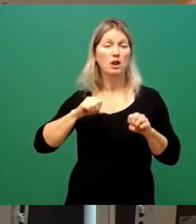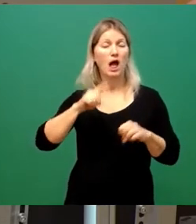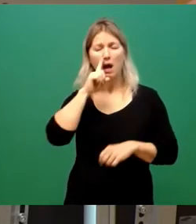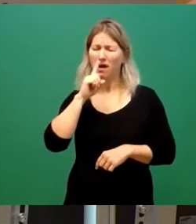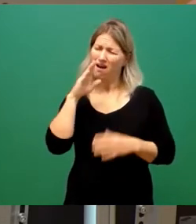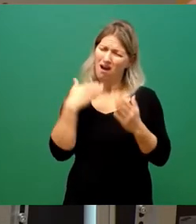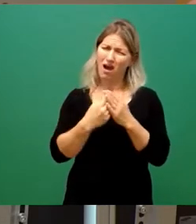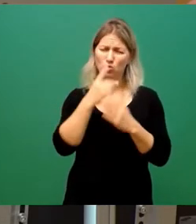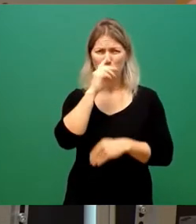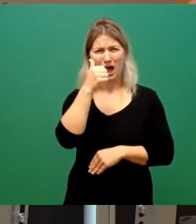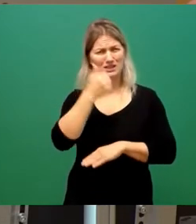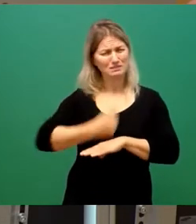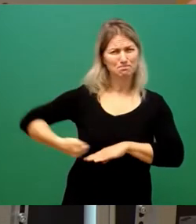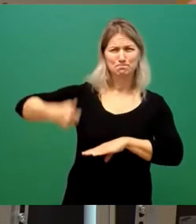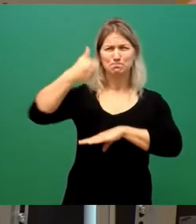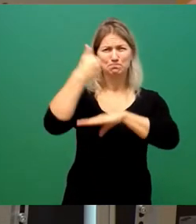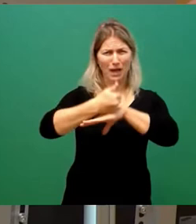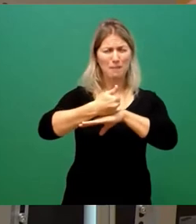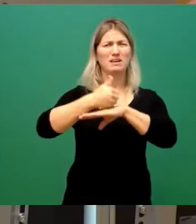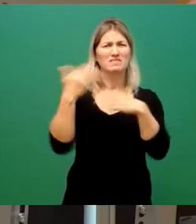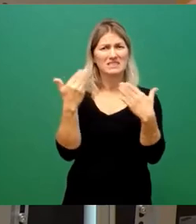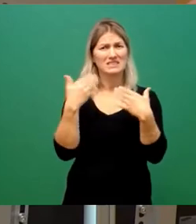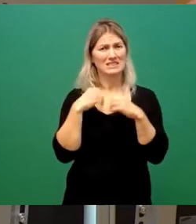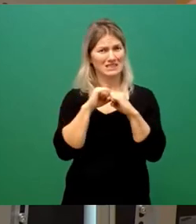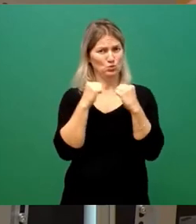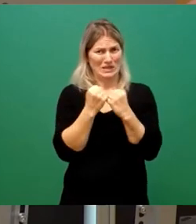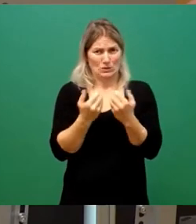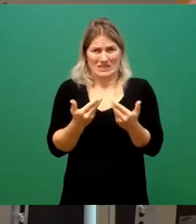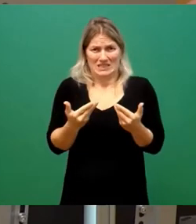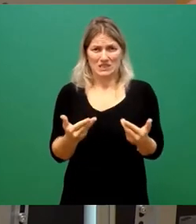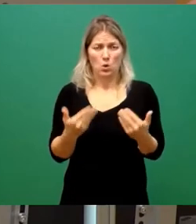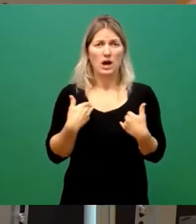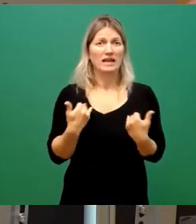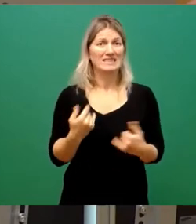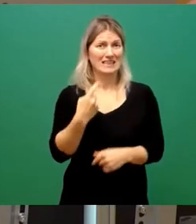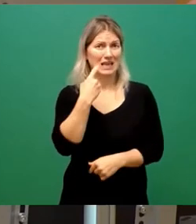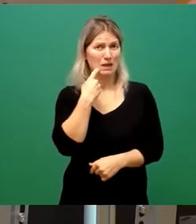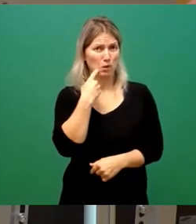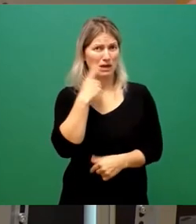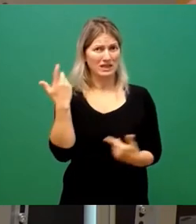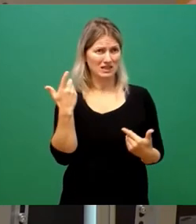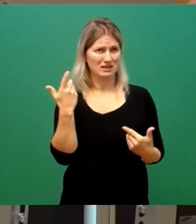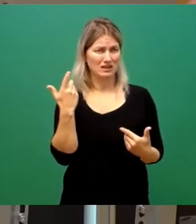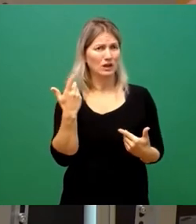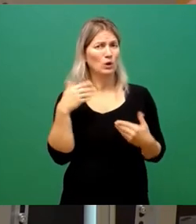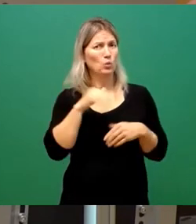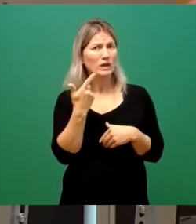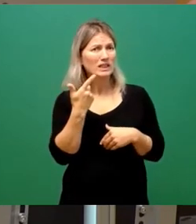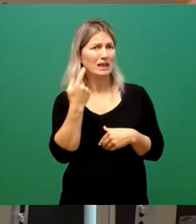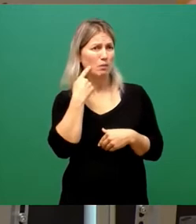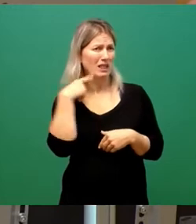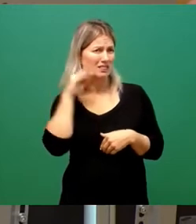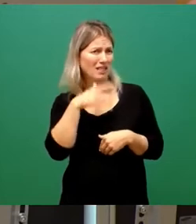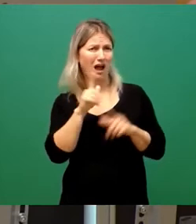In dieser Situation, in der wir gerade sind und in diesem gesellschaftlichen Konflikten, in denen wir stecken,